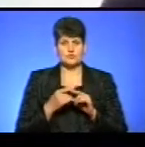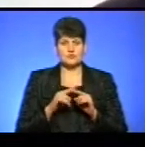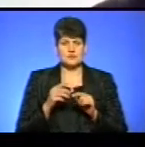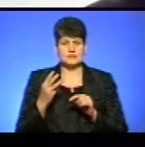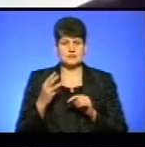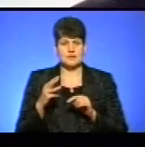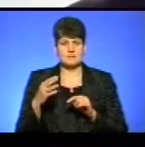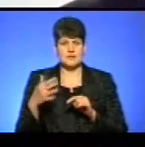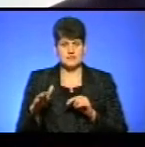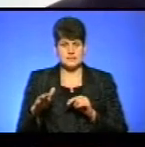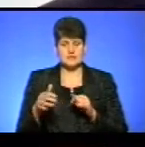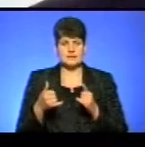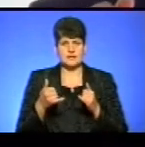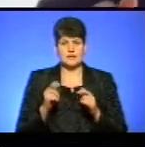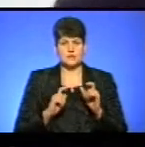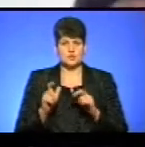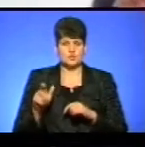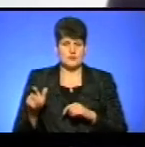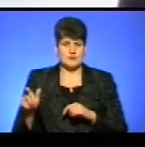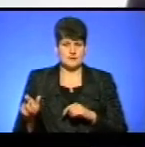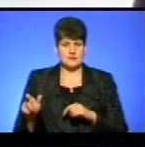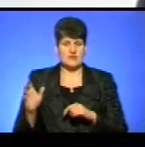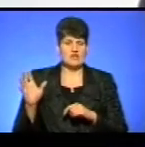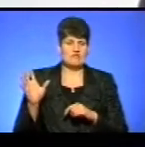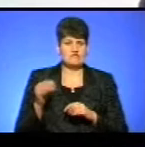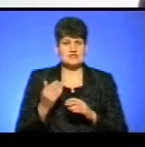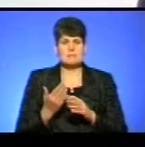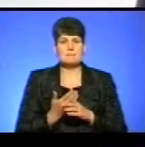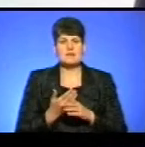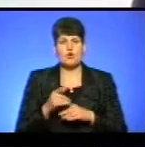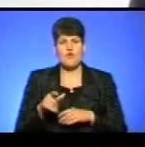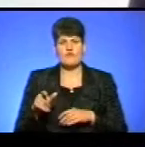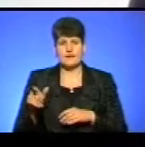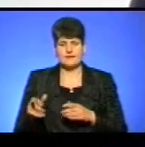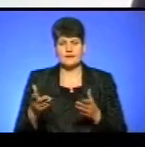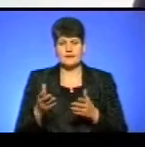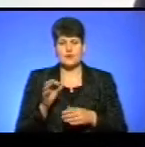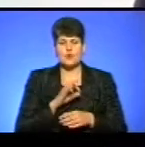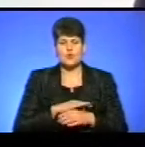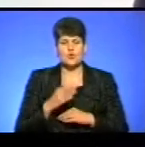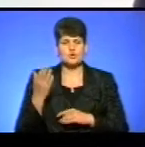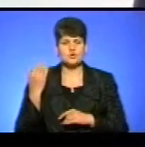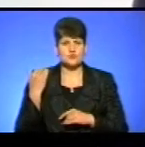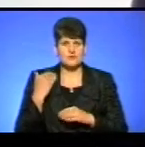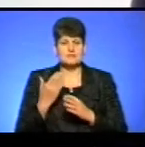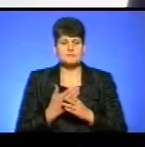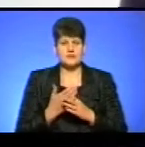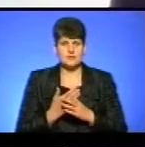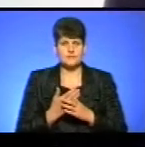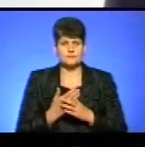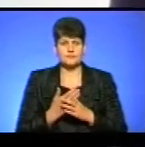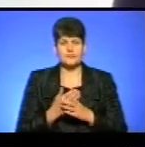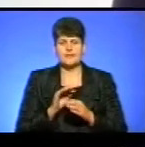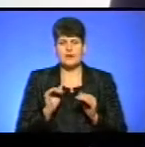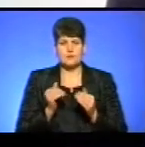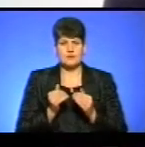,50 для учня-студента. І всі пільговики, які користувалися до цього часу пільгами, не обмежною